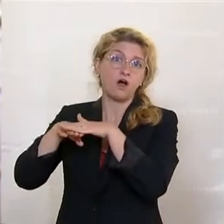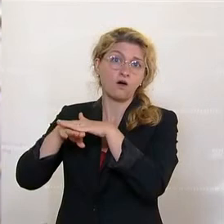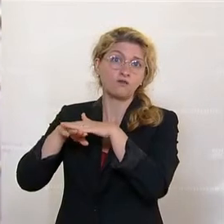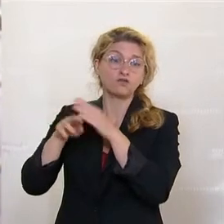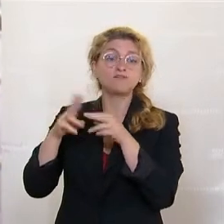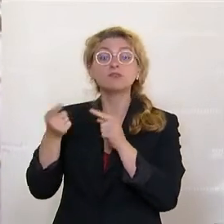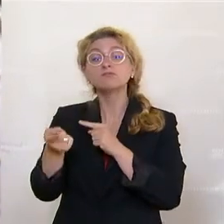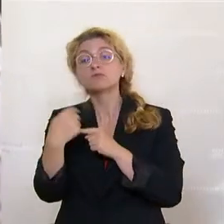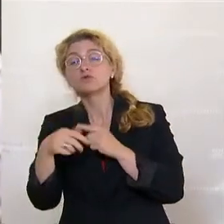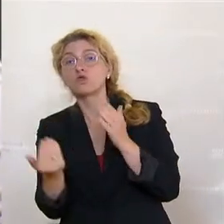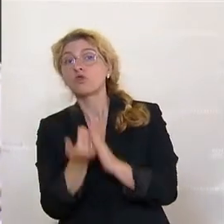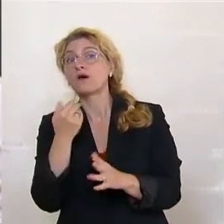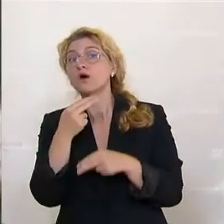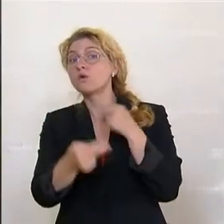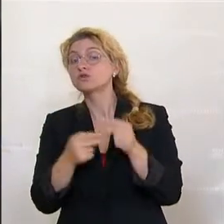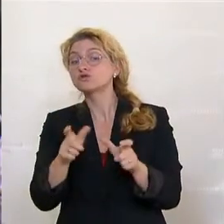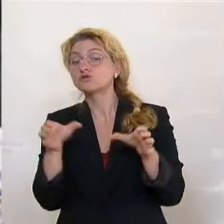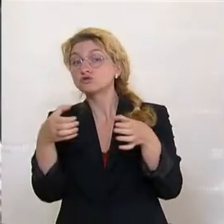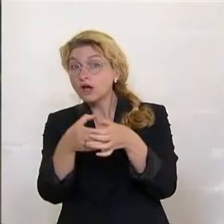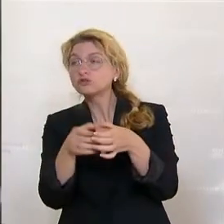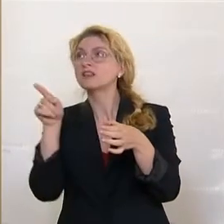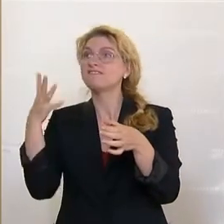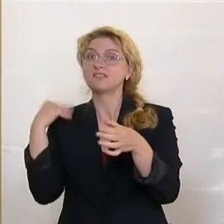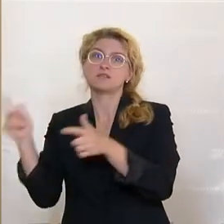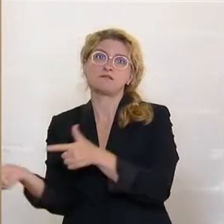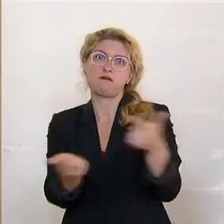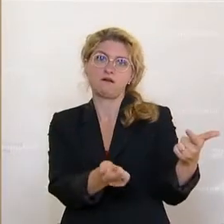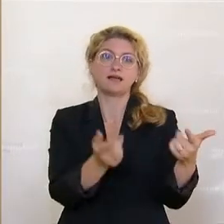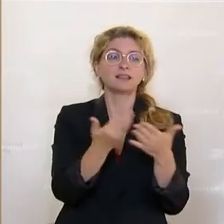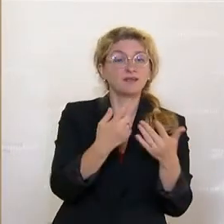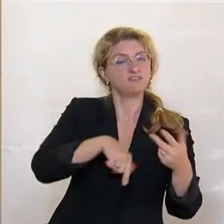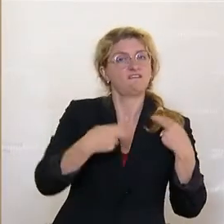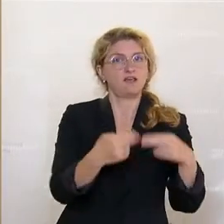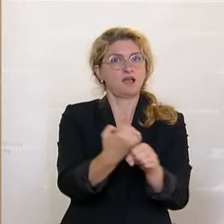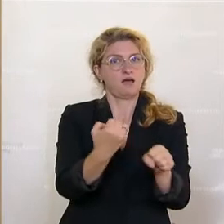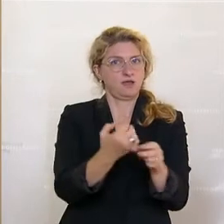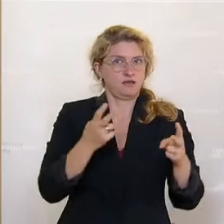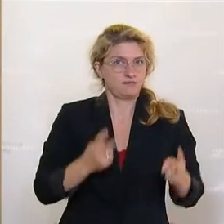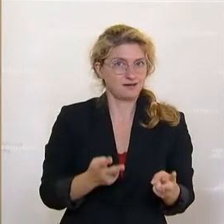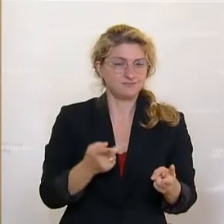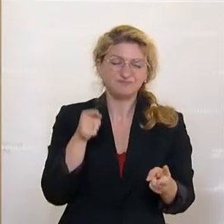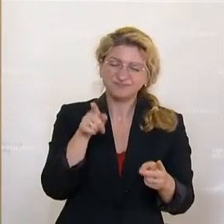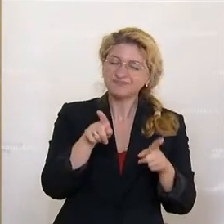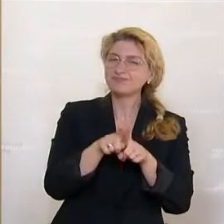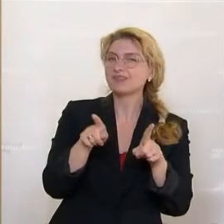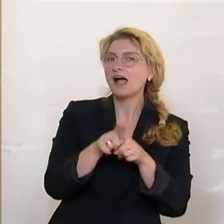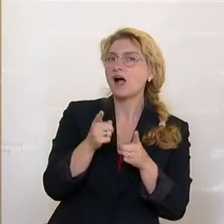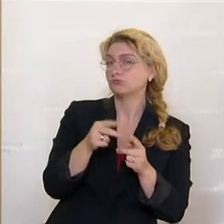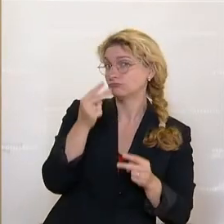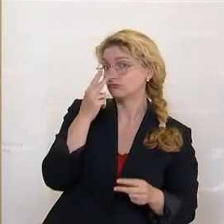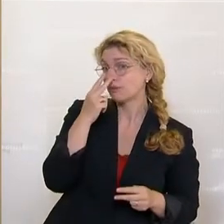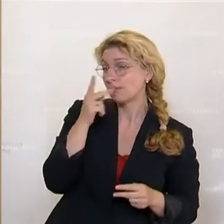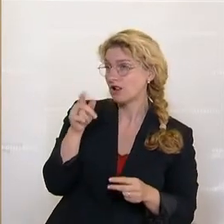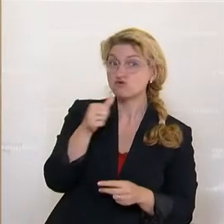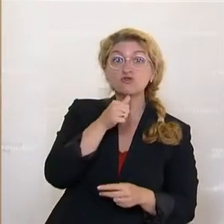Untersuchungsausschuss wieder zur Verfügung zu stellen, damit wir hier weiterarbeiten können. Das ist auch eine Nagelprobe, ob das, was die Grünen noch